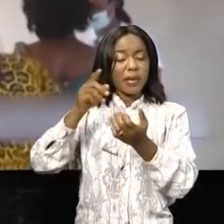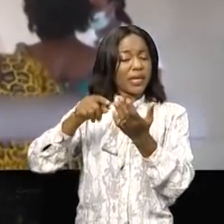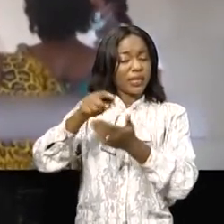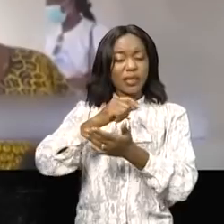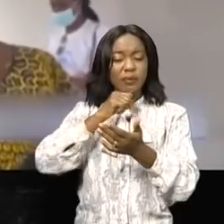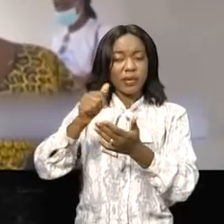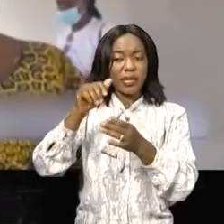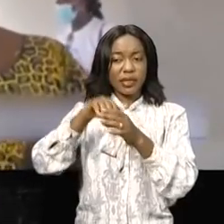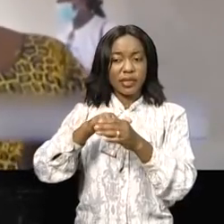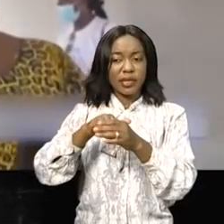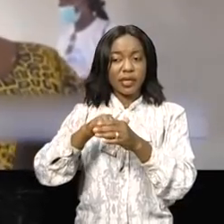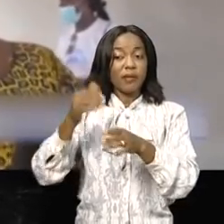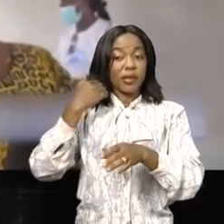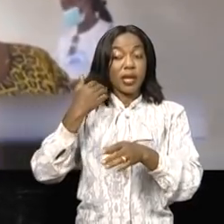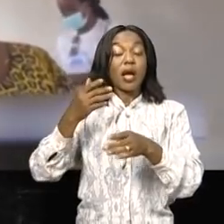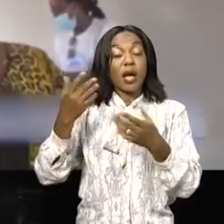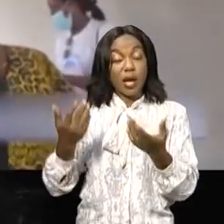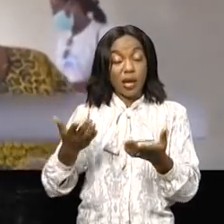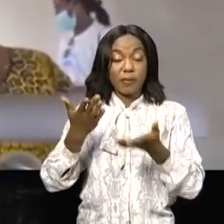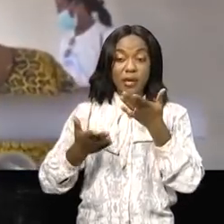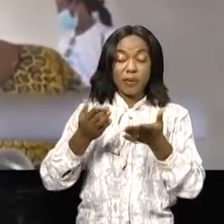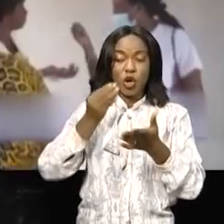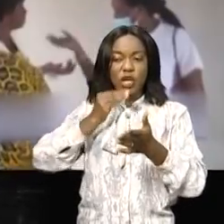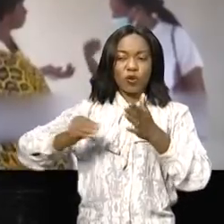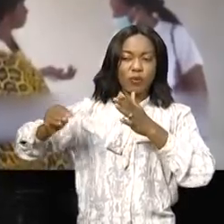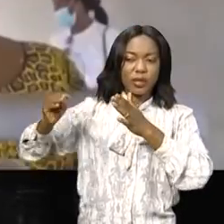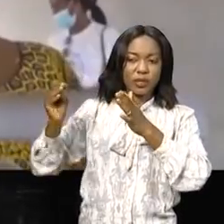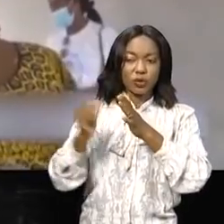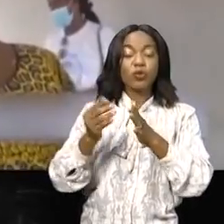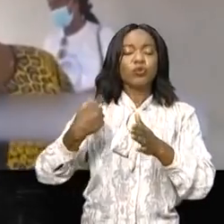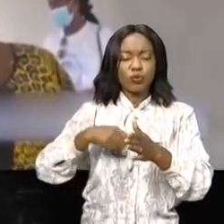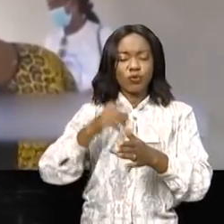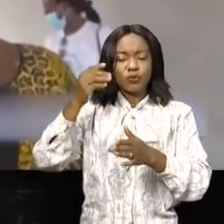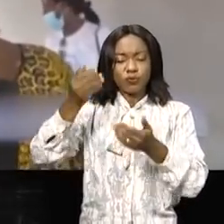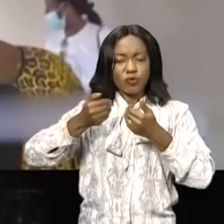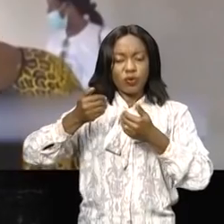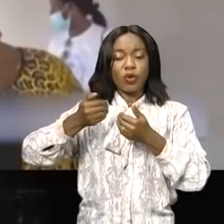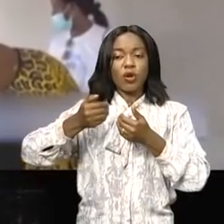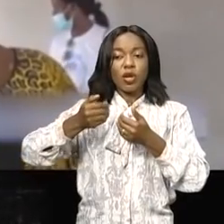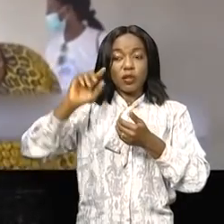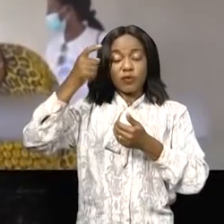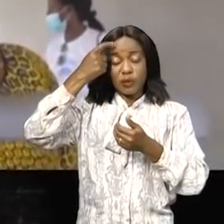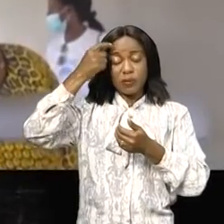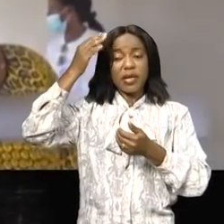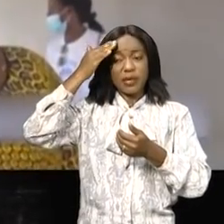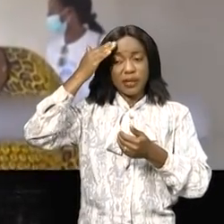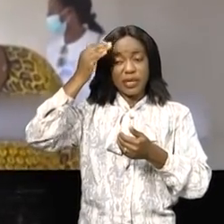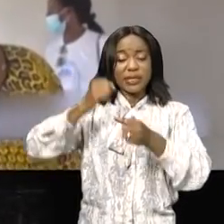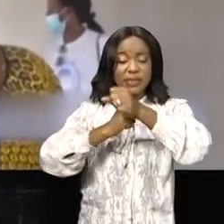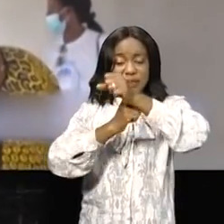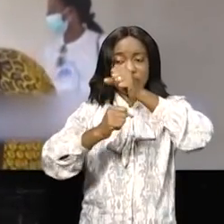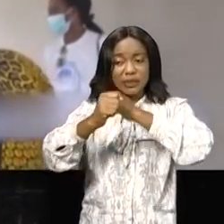cette formule. En termes de recommandations nous avons dit c'est marqué le gouvernement qui sache qu'il y a des assistants sociaux qui sont là qui peuvent bien